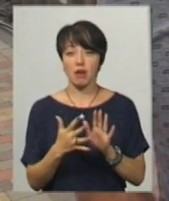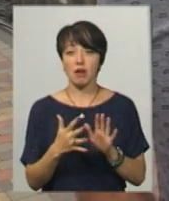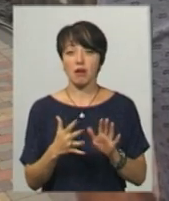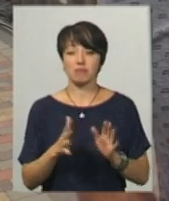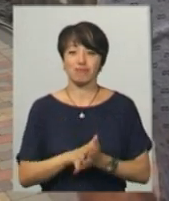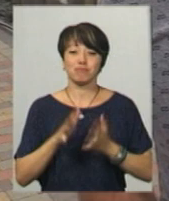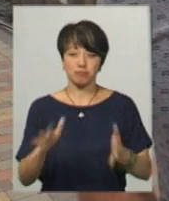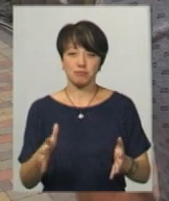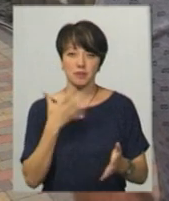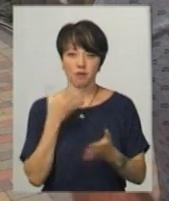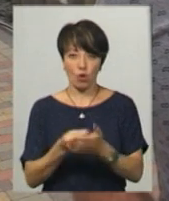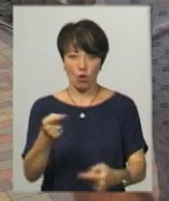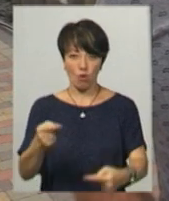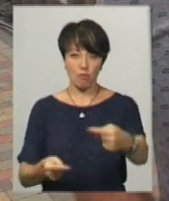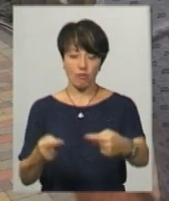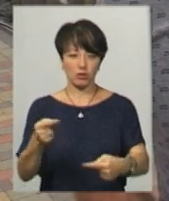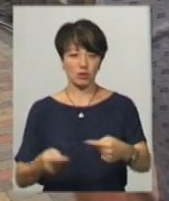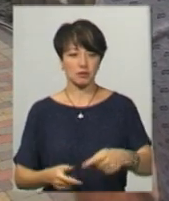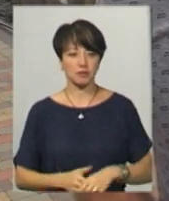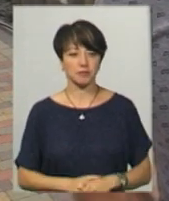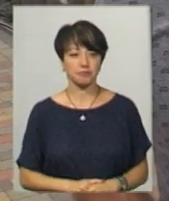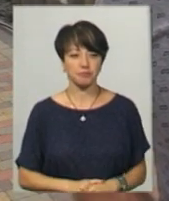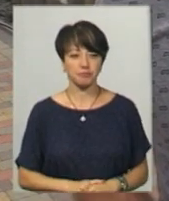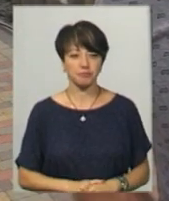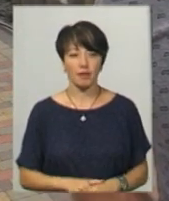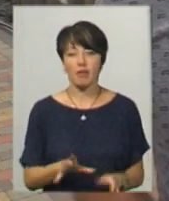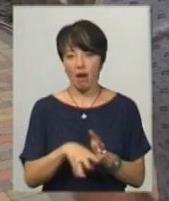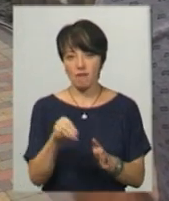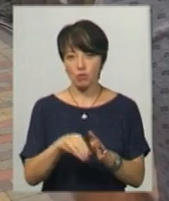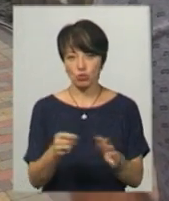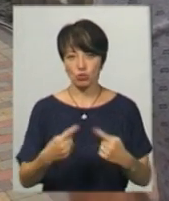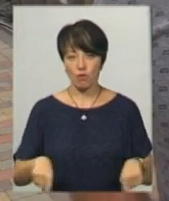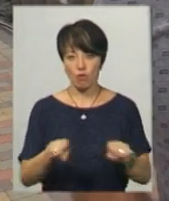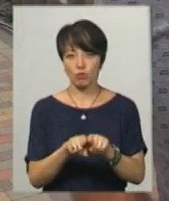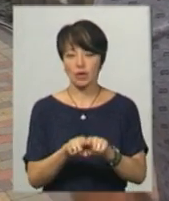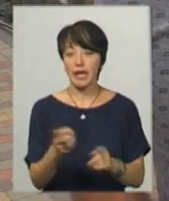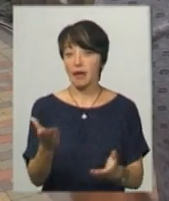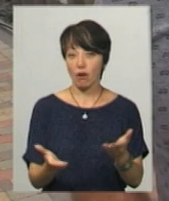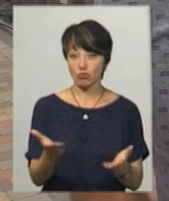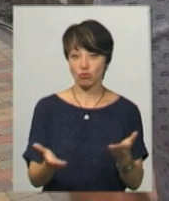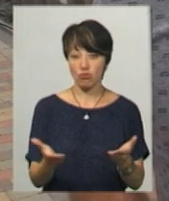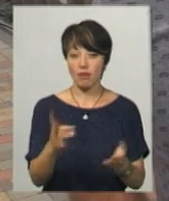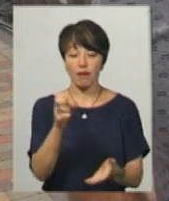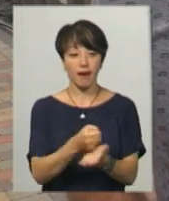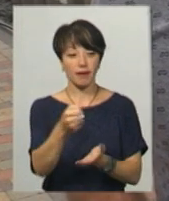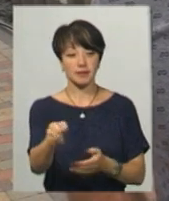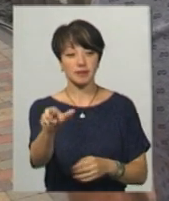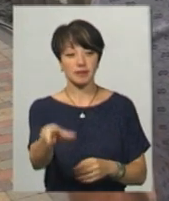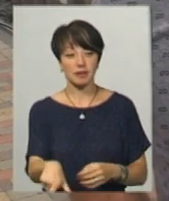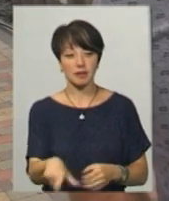дискредитувати свого політичного конкурента на виборчому окрузі. Якщо на кандидата